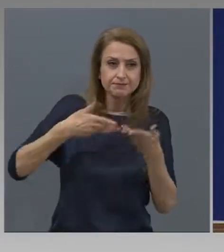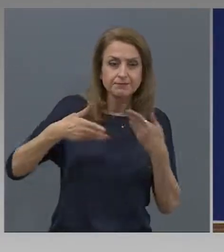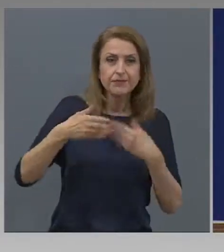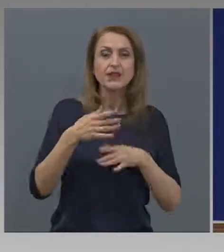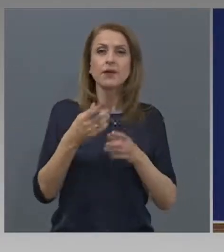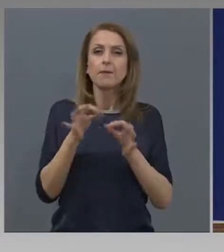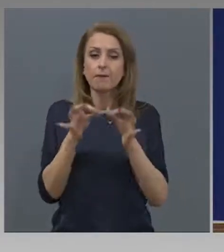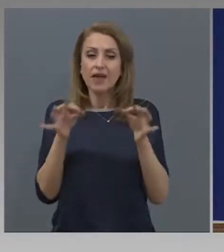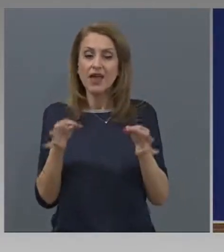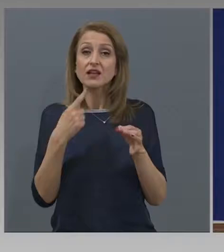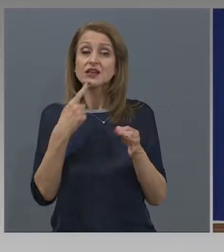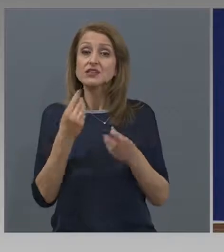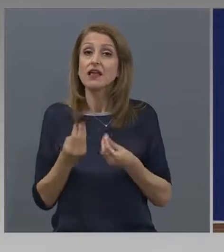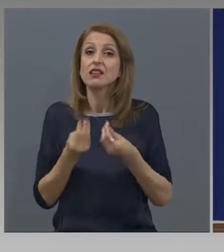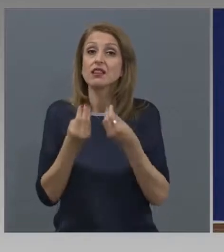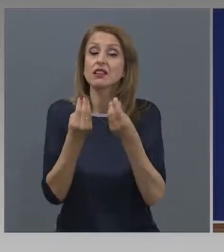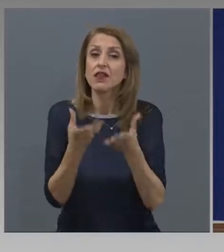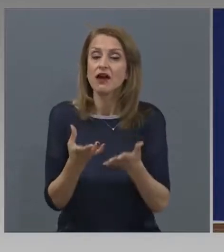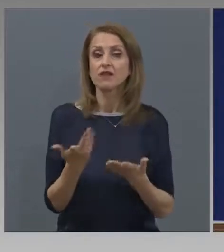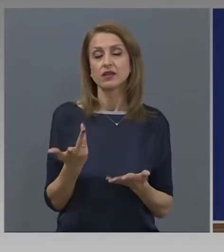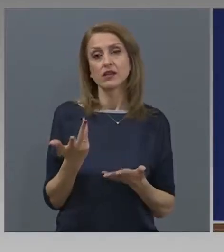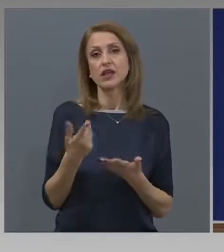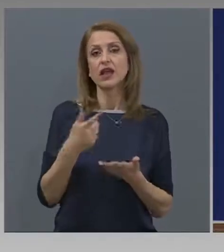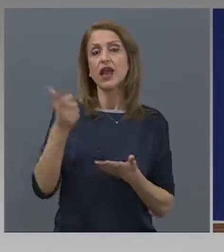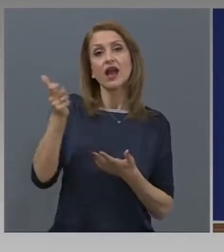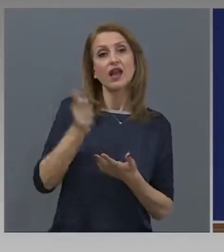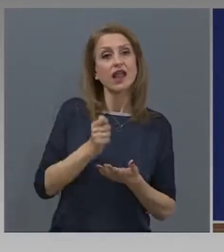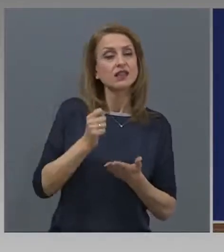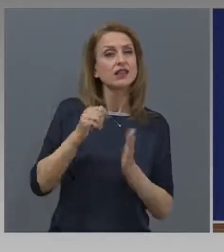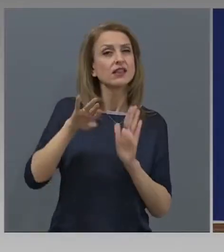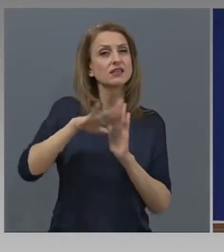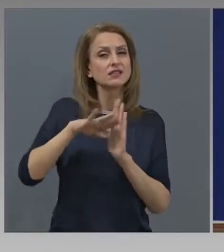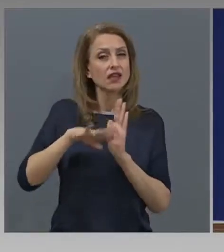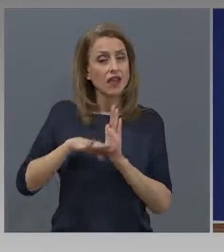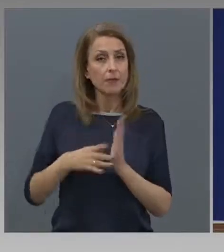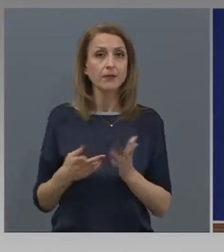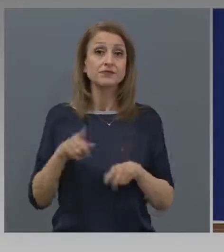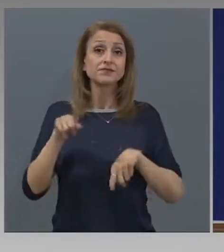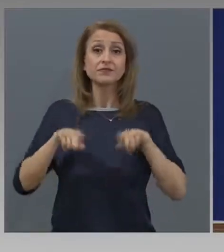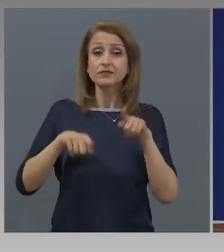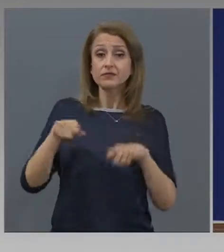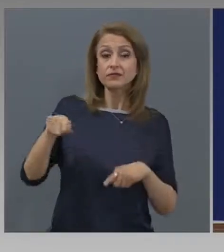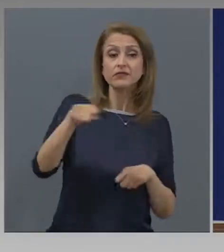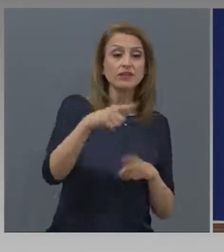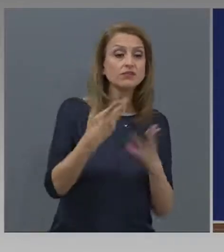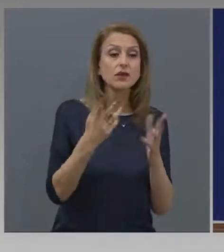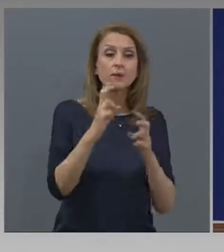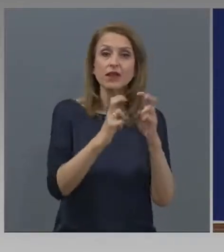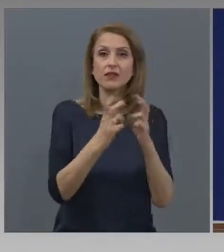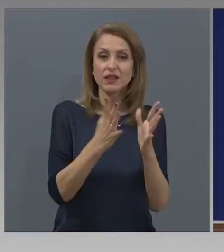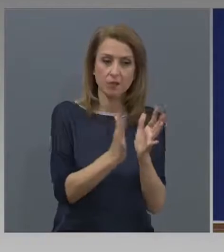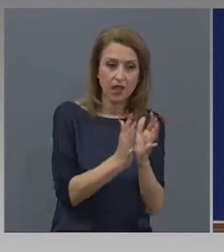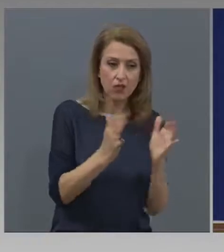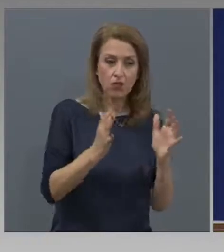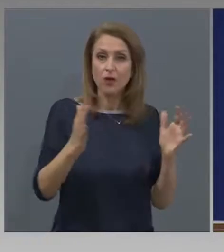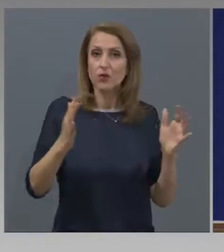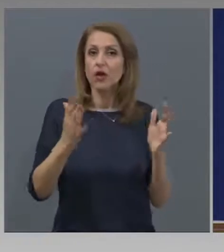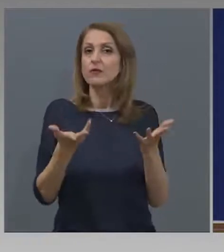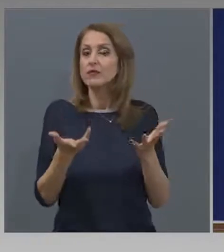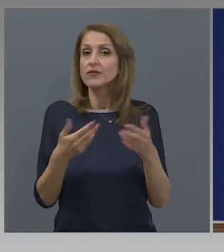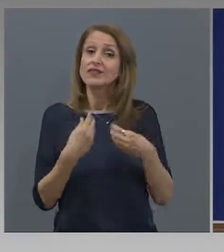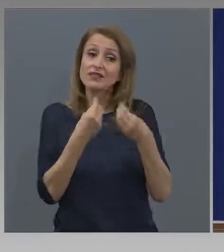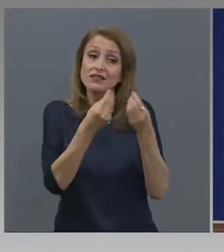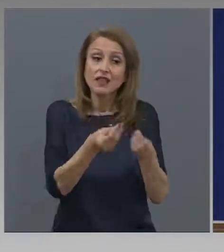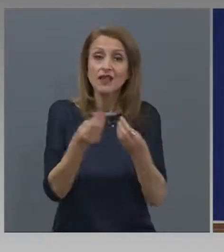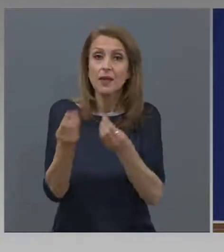на конкретни или грантови, или кредитни схеми, в зависимост от размера на предприятията, по отношение на това те